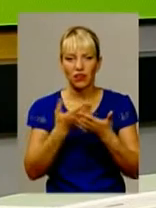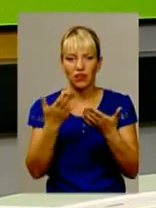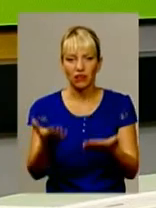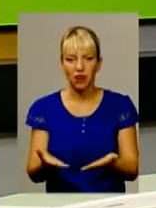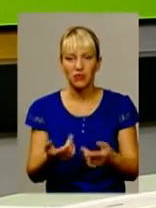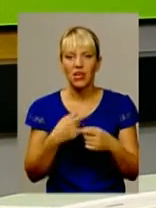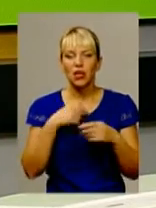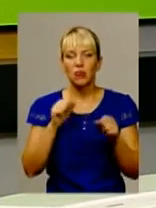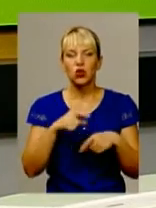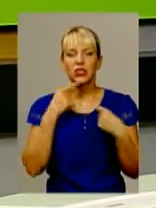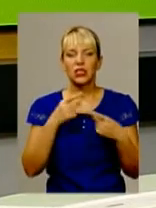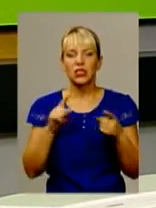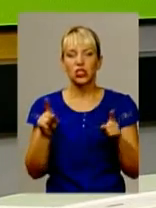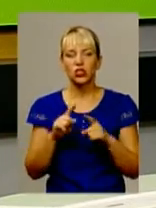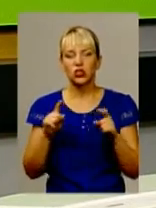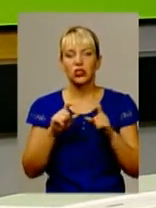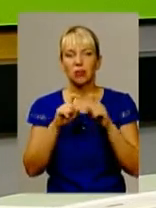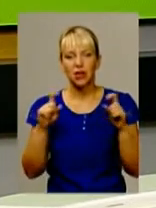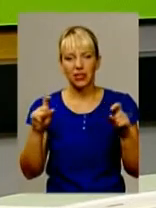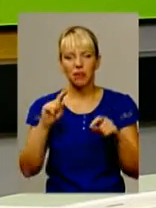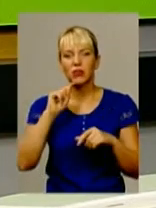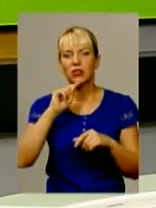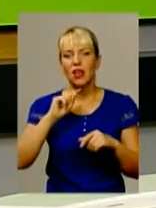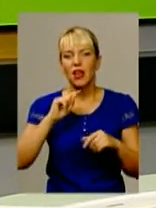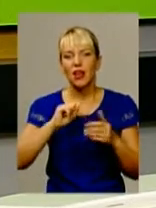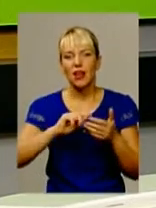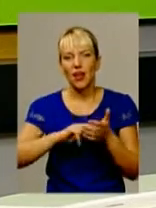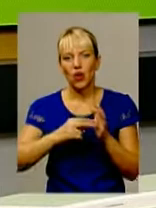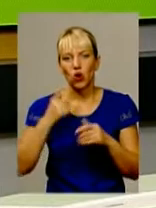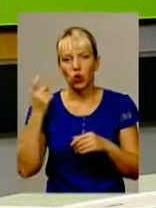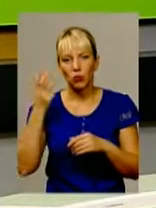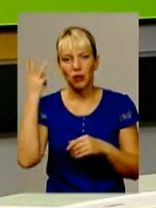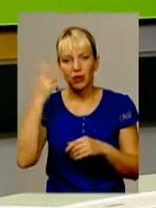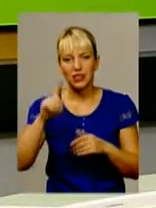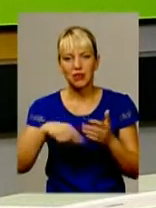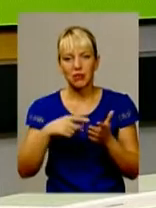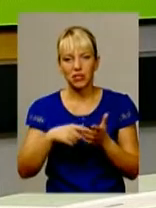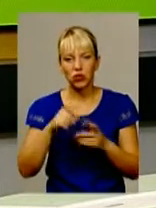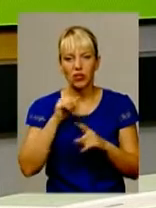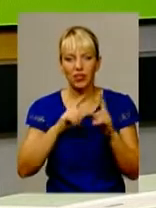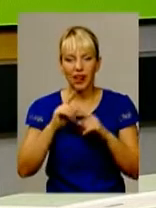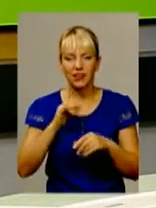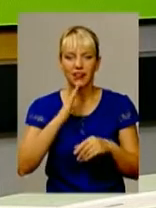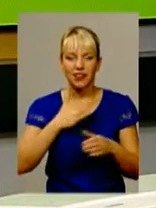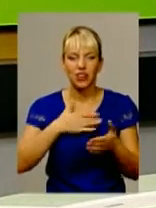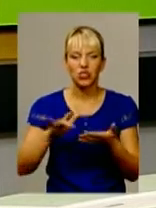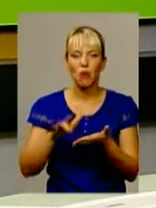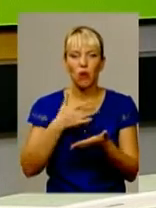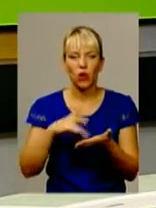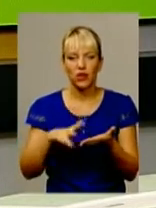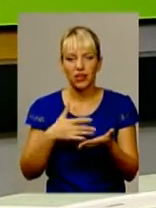Департамент економіки Хмельницької міської ради і наші бухгалтери проходять доволі таки